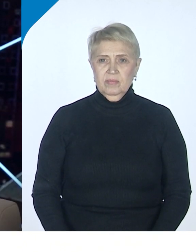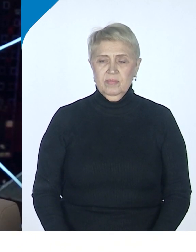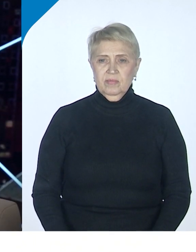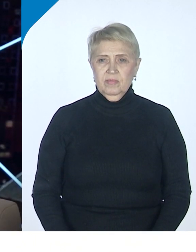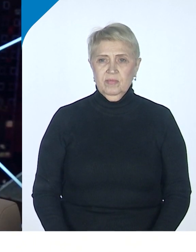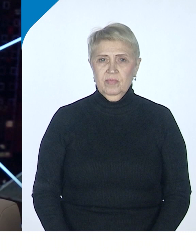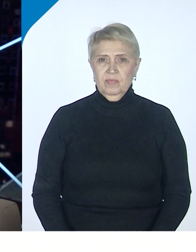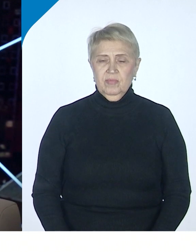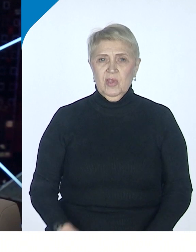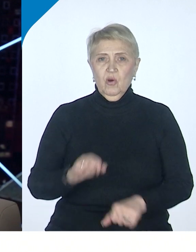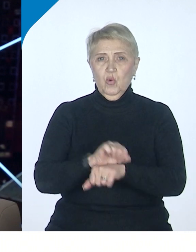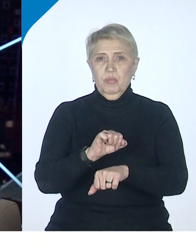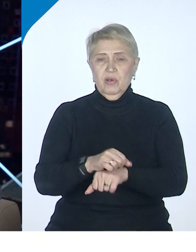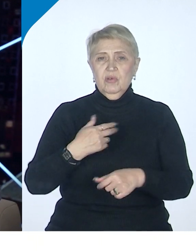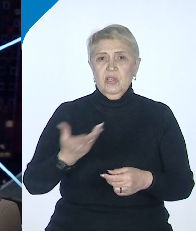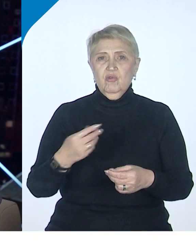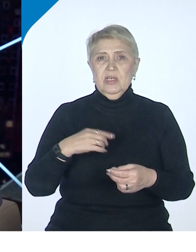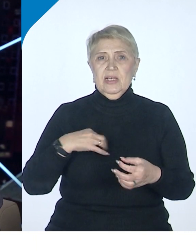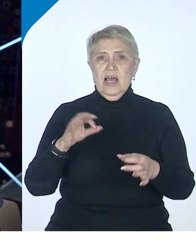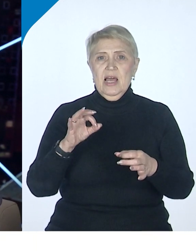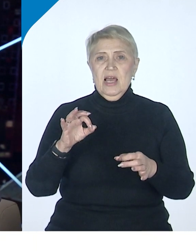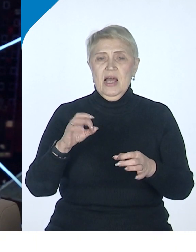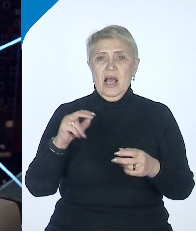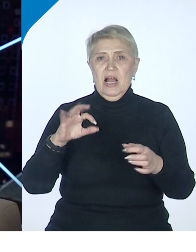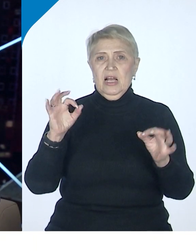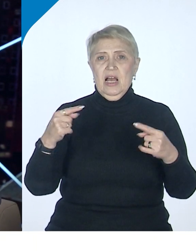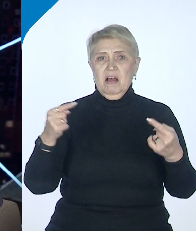конкретные проблемы. Там где-то рассыпалась